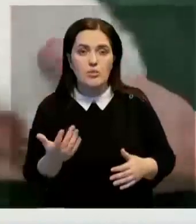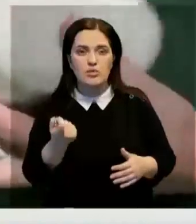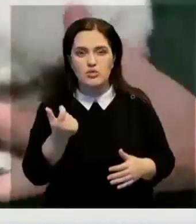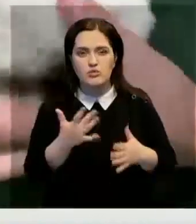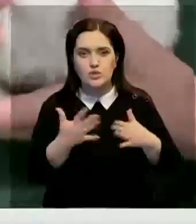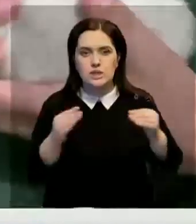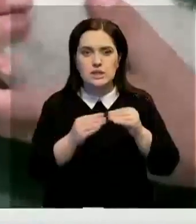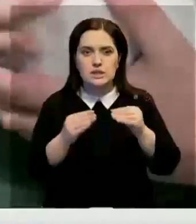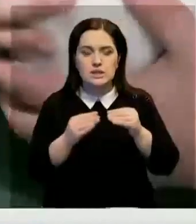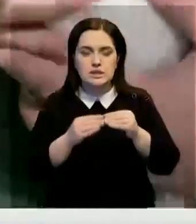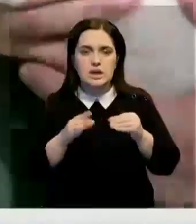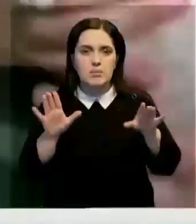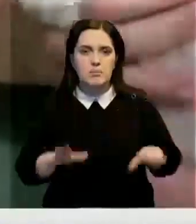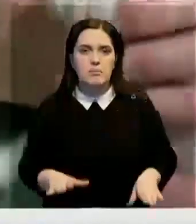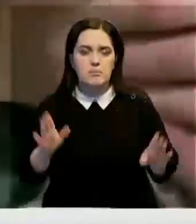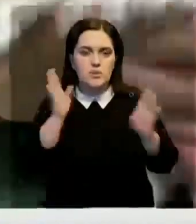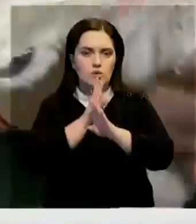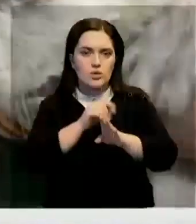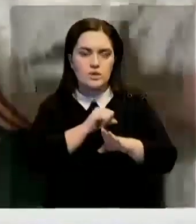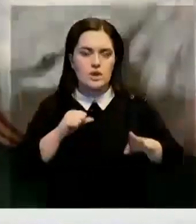чуть больше 10 в дикой природе.